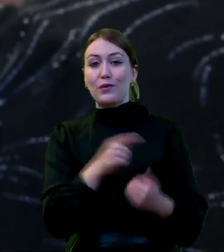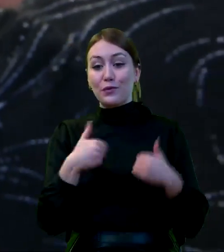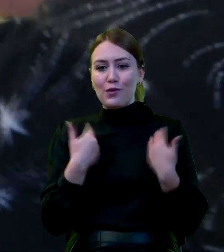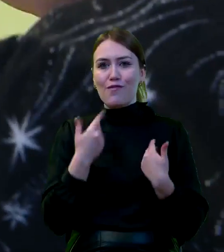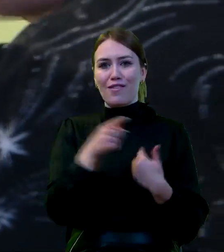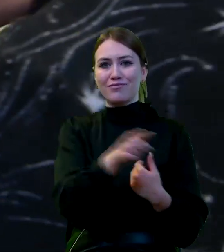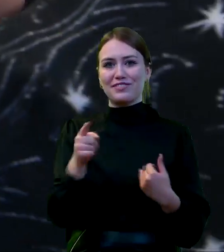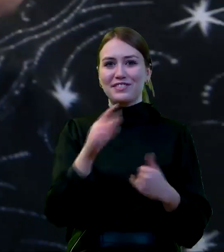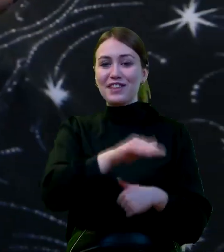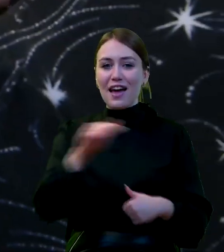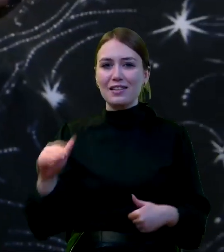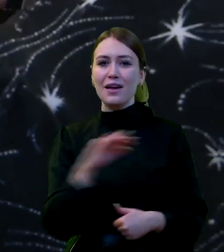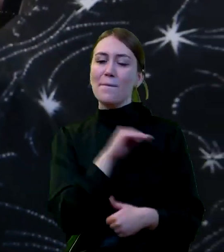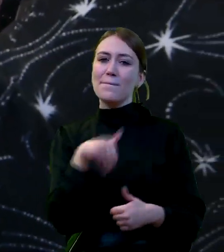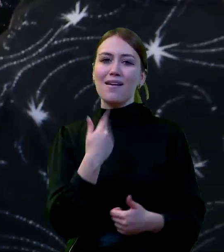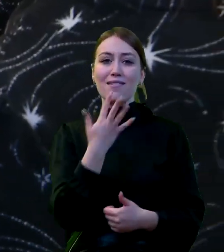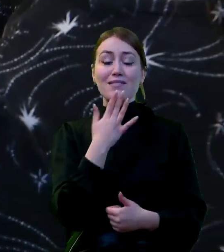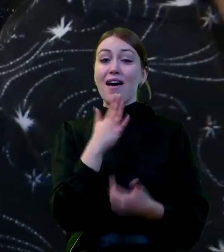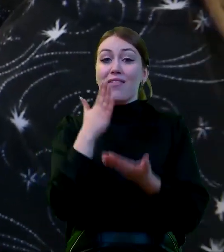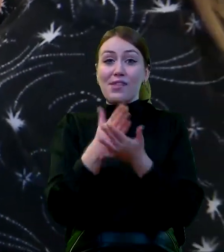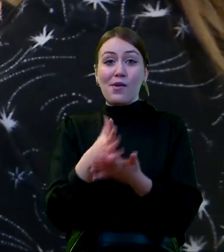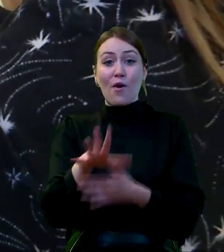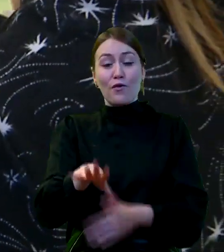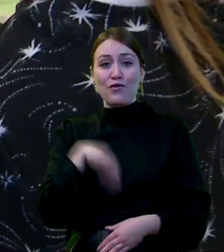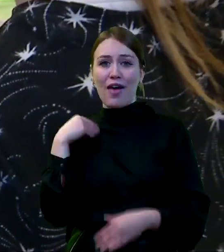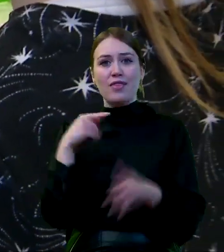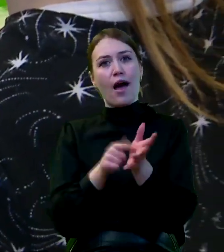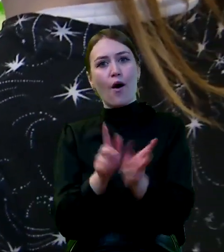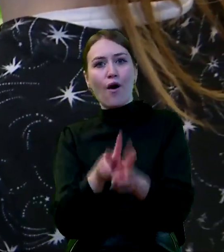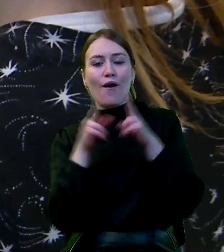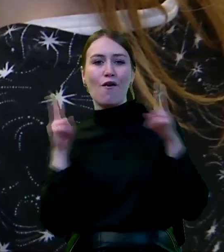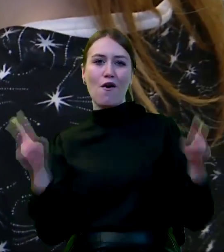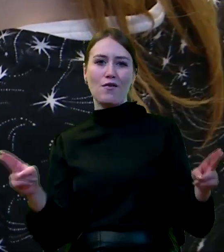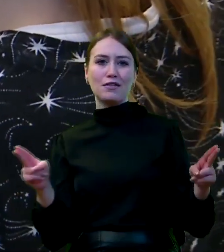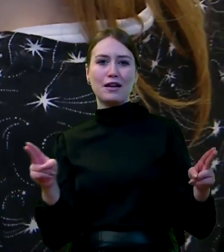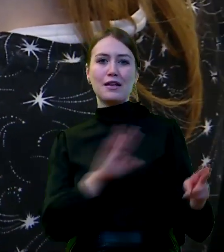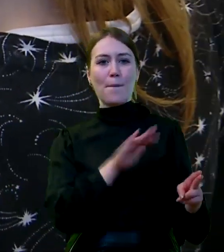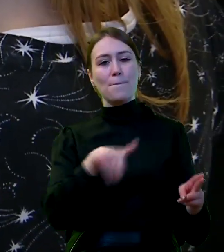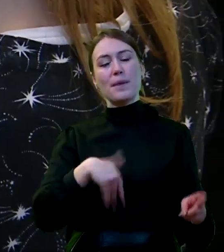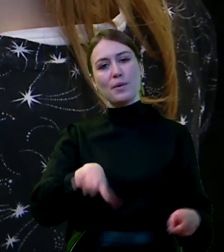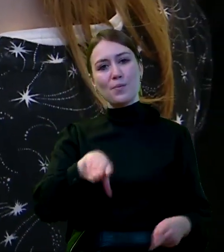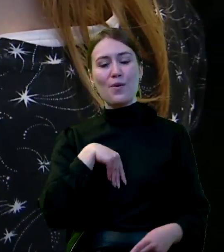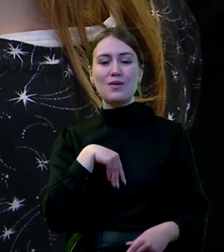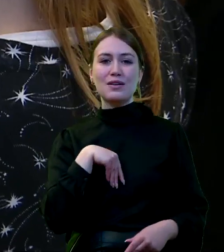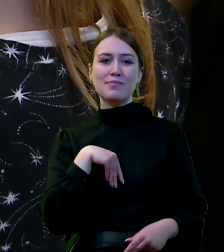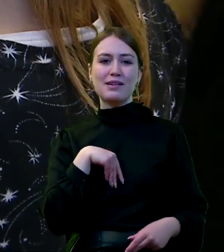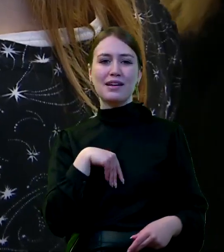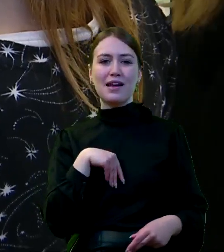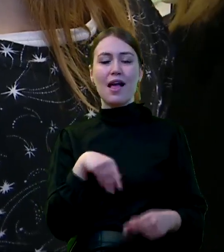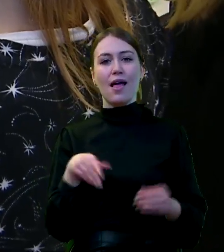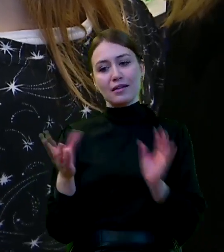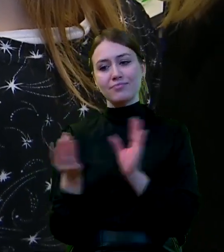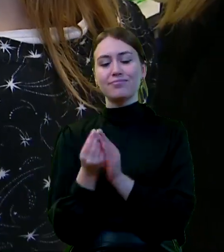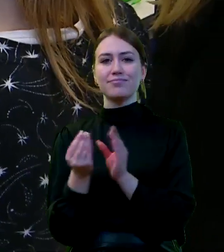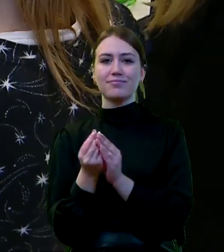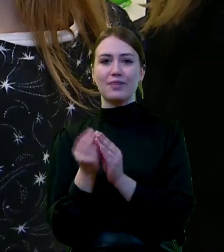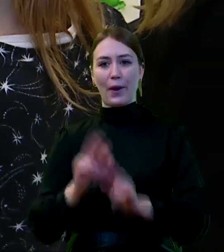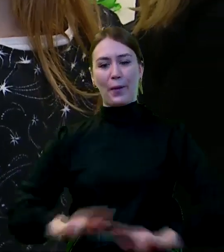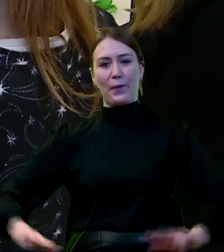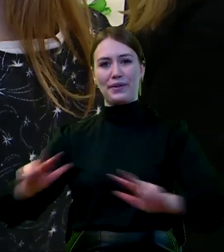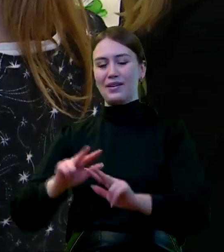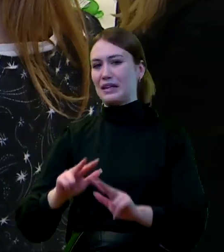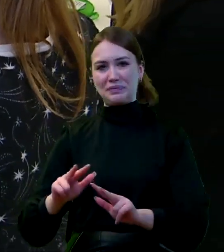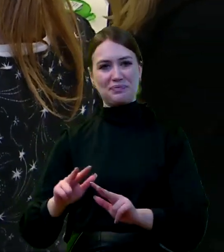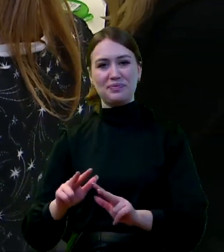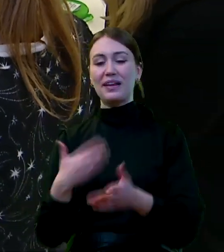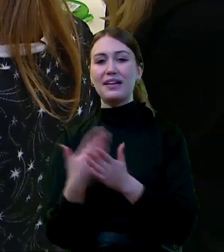naszych dzieci. Chcemy, żeby nie tylko święta były takim czasem, kiedy możemy spędzać czas z